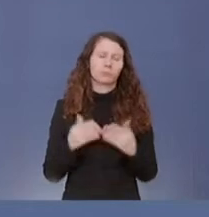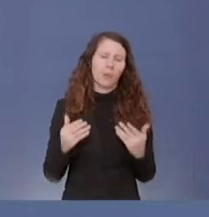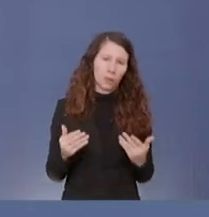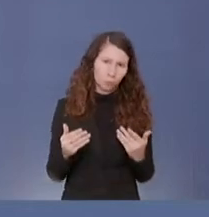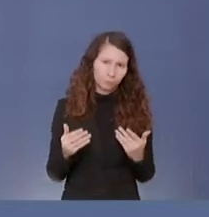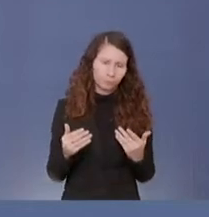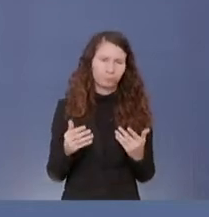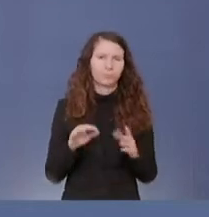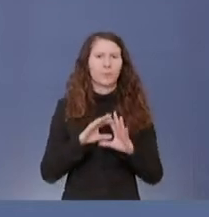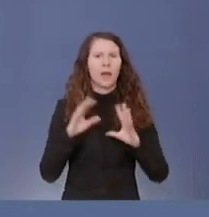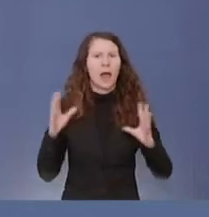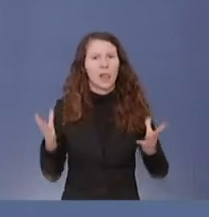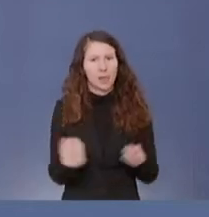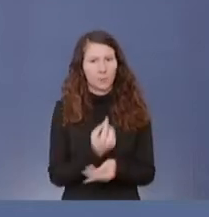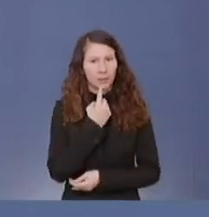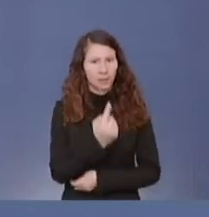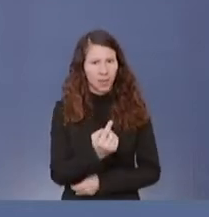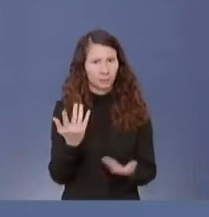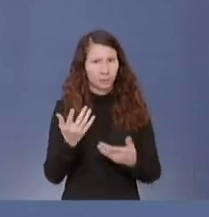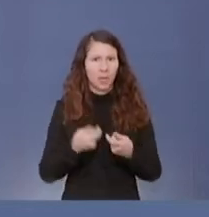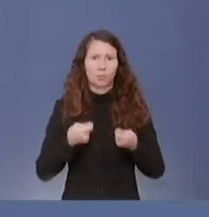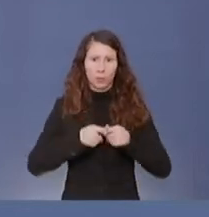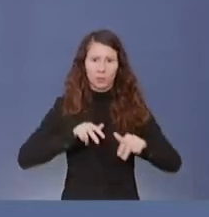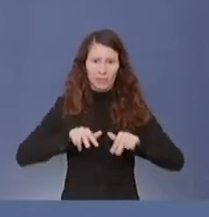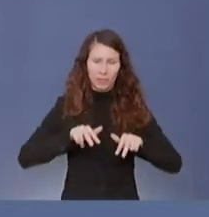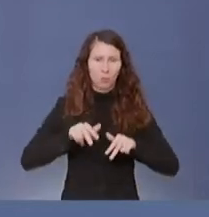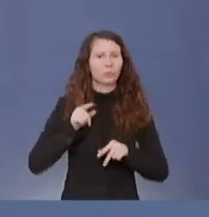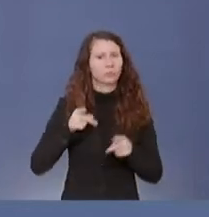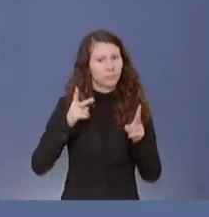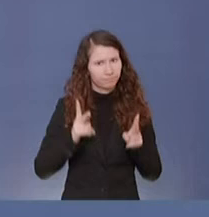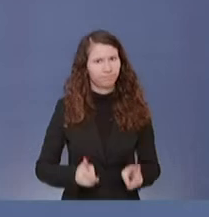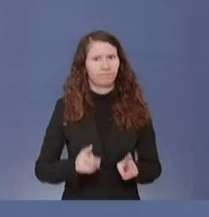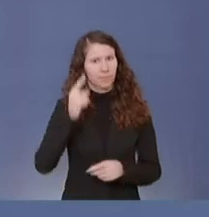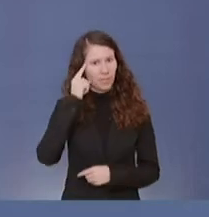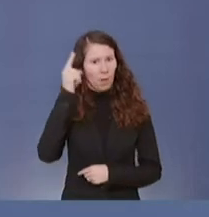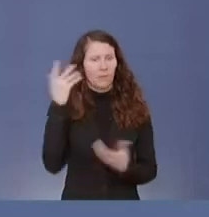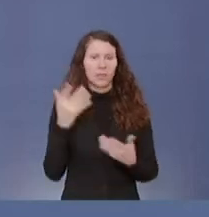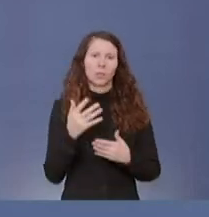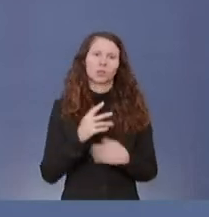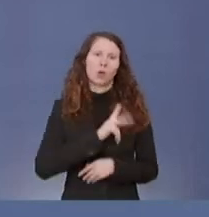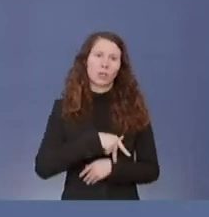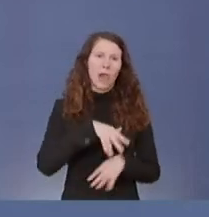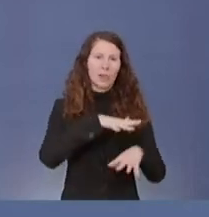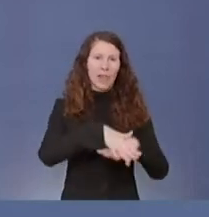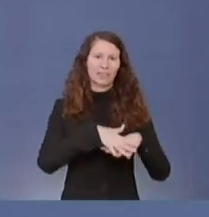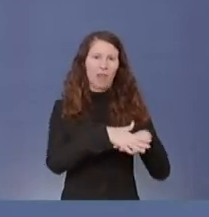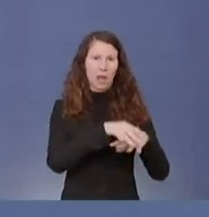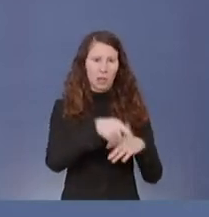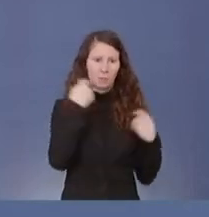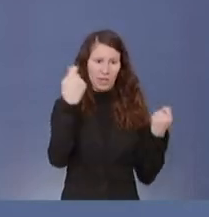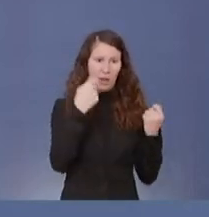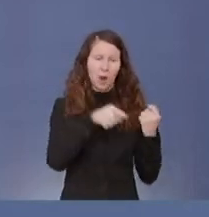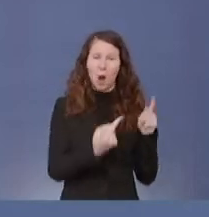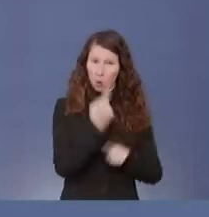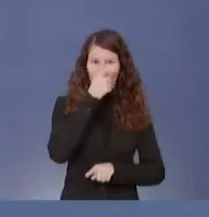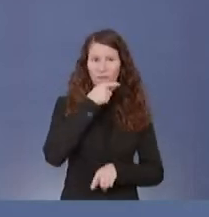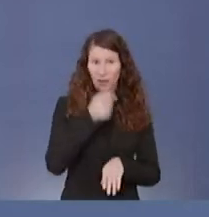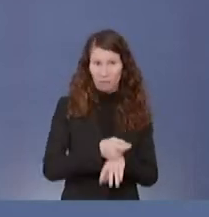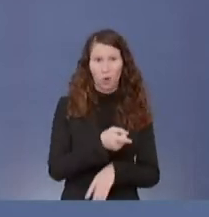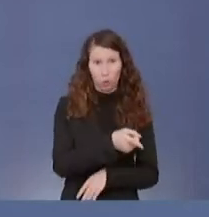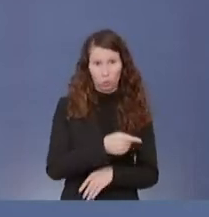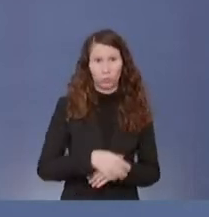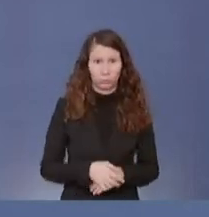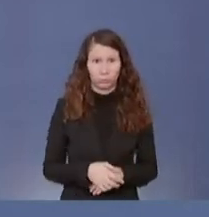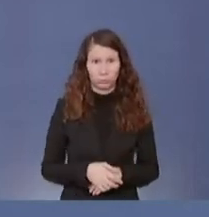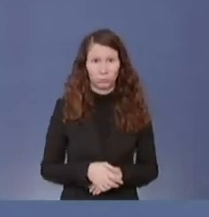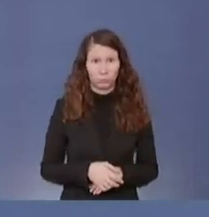sagen, dass die Bundesregierung überzeugt ist, dass die Betreiber sozialer Netzwerke sehr hohe Verantwortung tragen. Sie tragen hohe Verantwortung